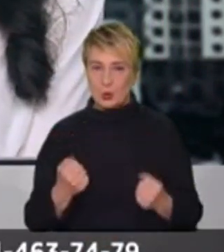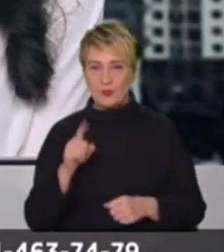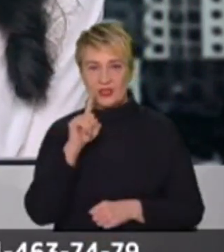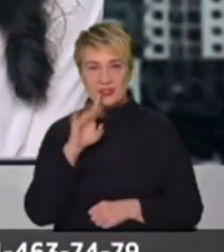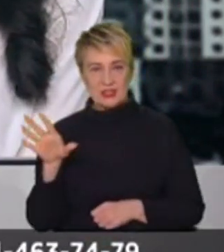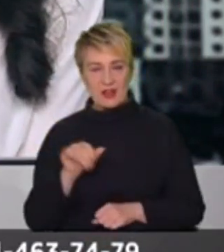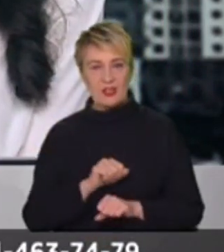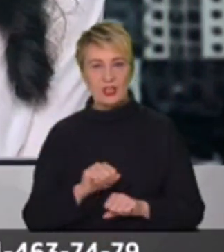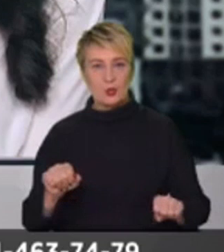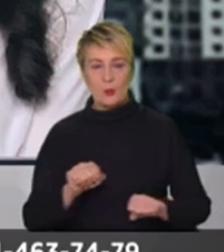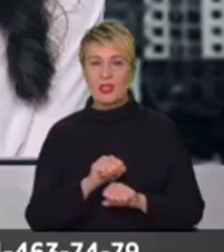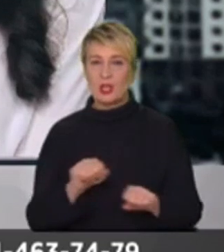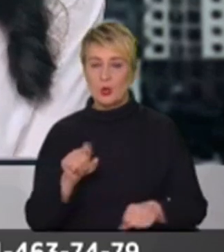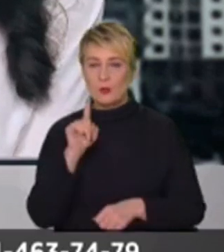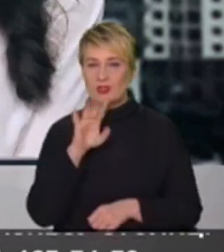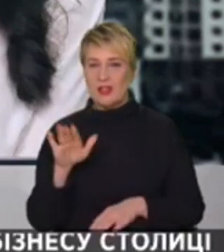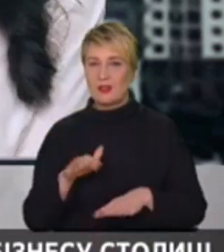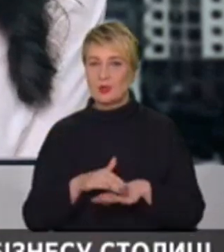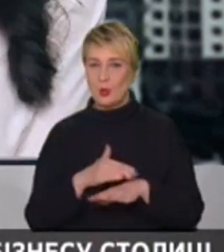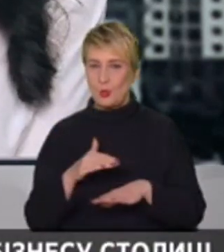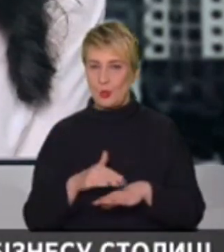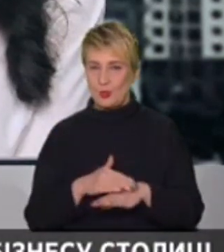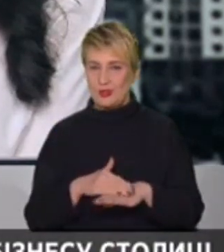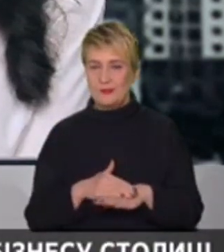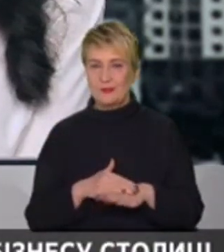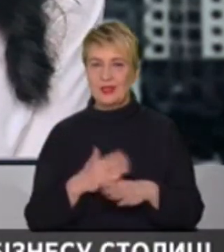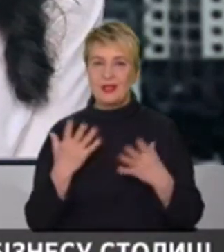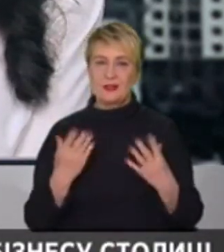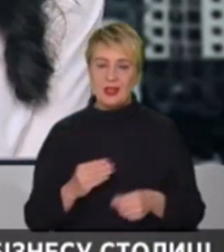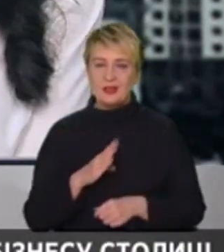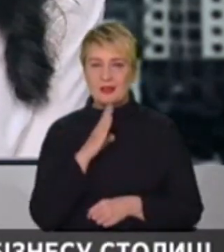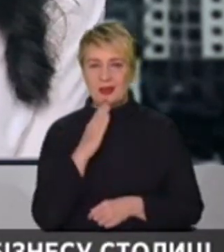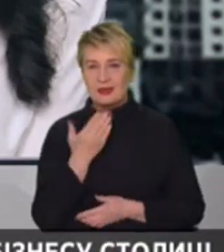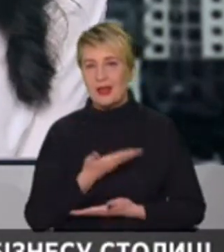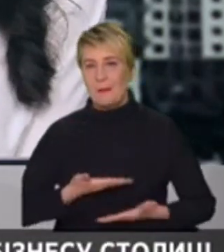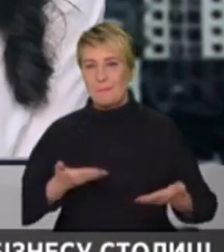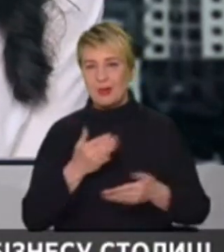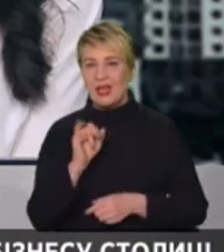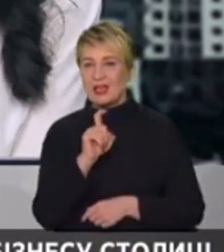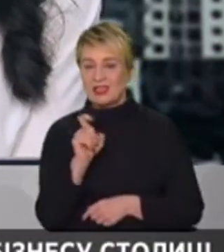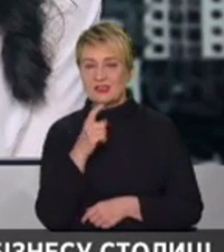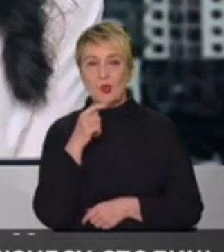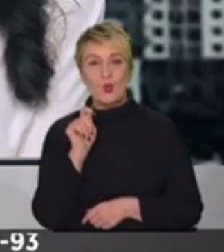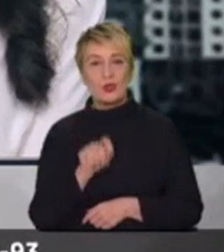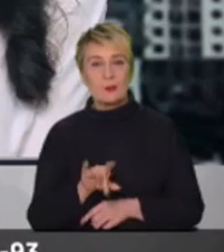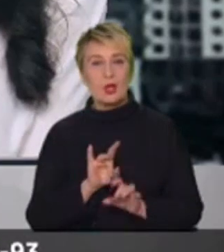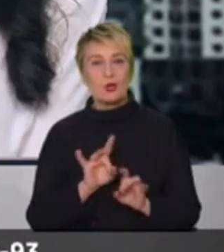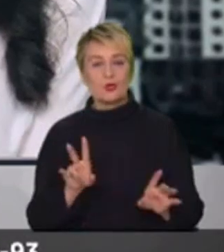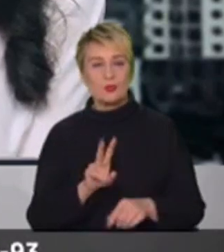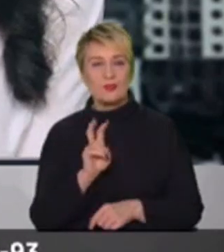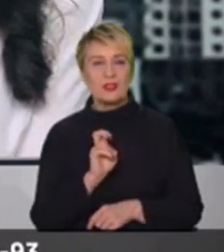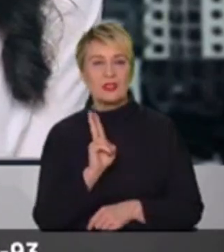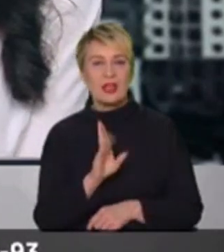Героям слава, добрий ранок, ми з України. Прекрасно, розповідайте, як там в